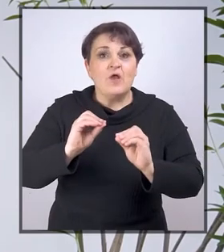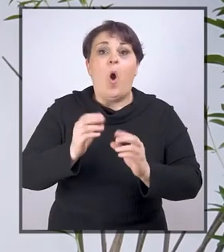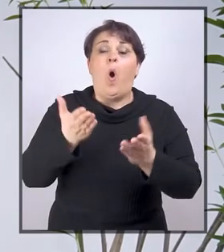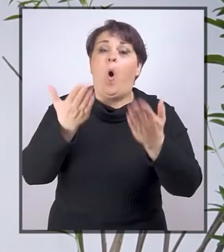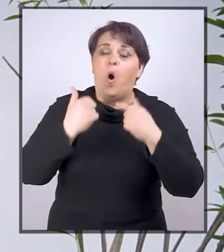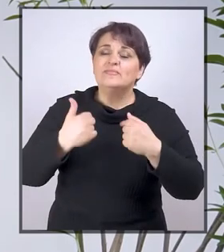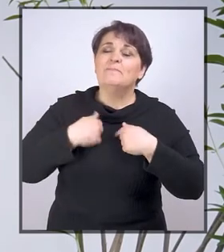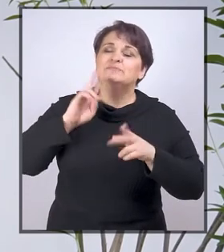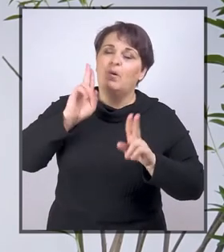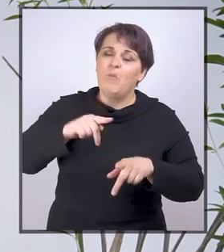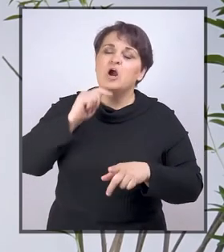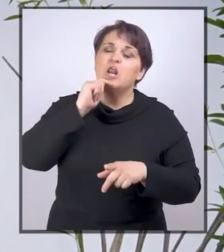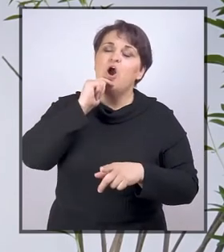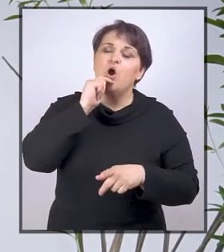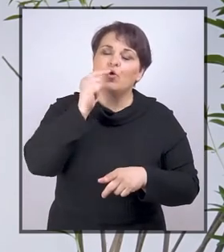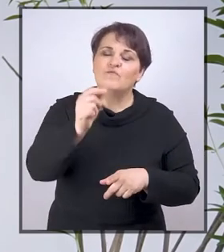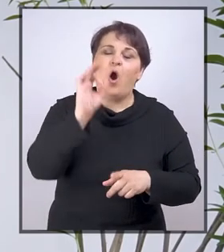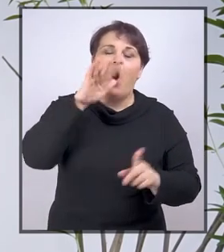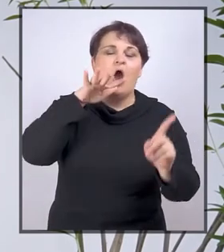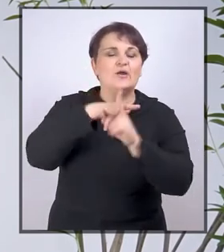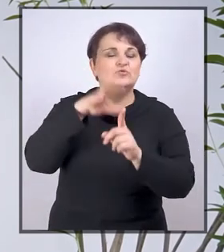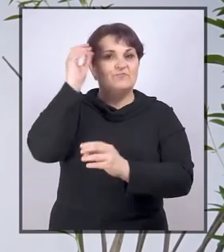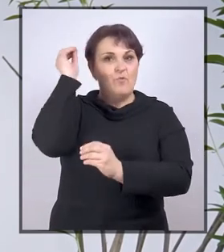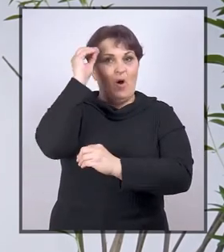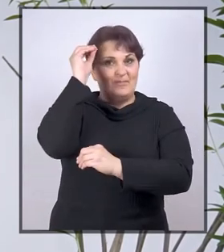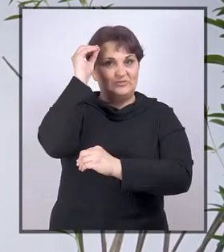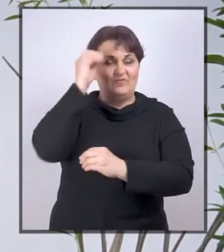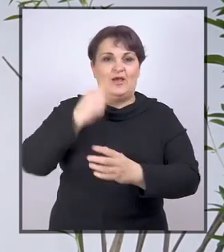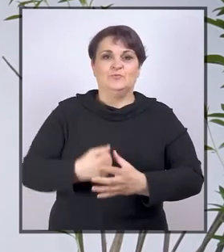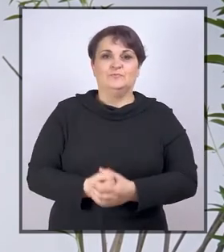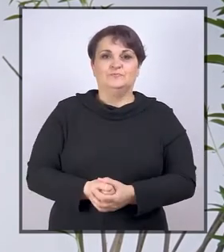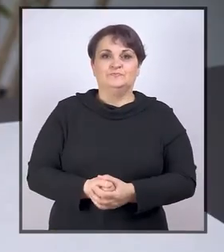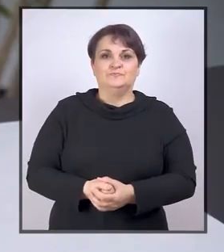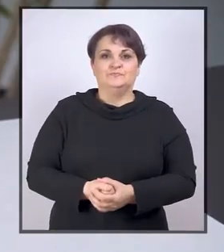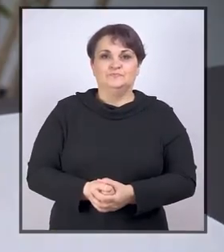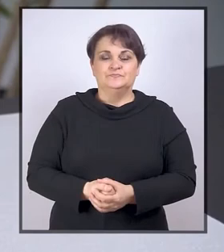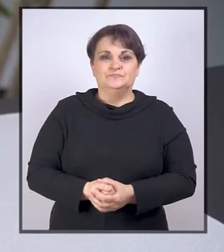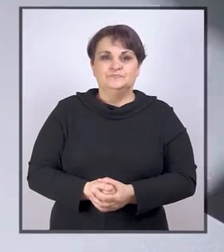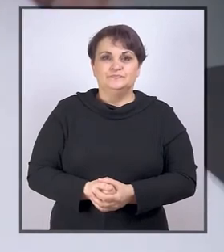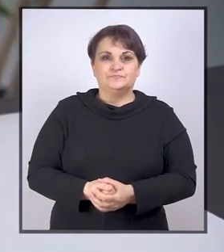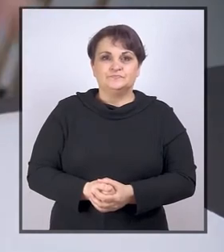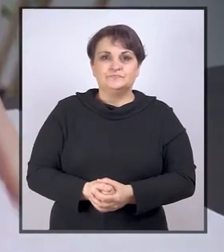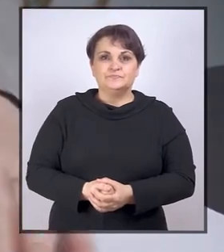itd., onda bi smo mogli govoriti o inkluzivnom obrazovanju.